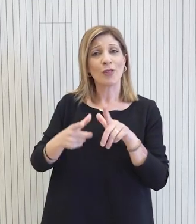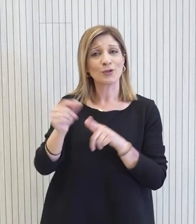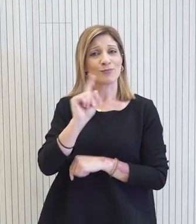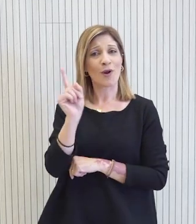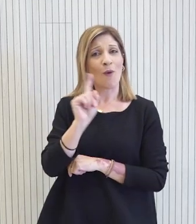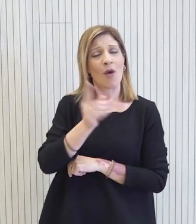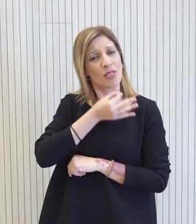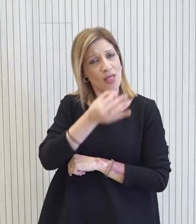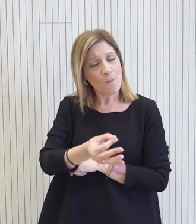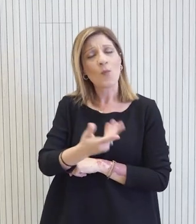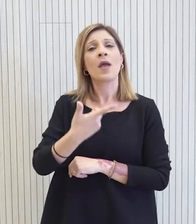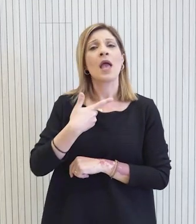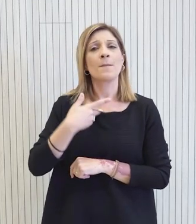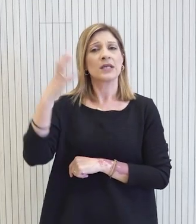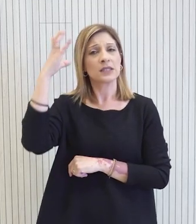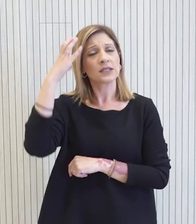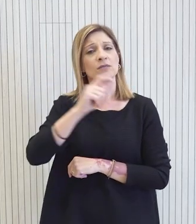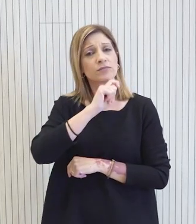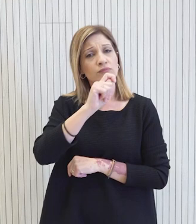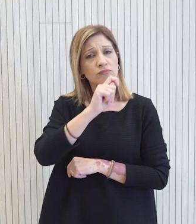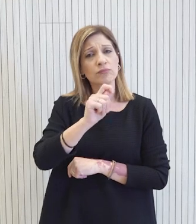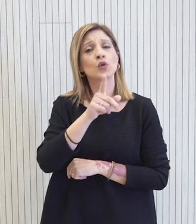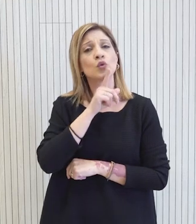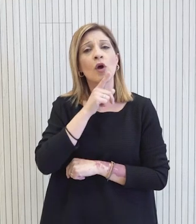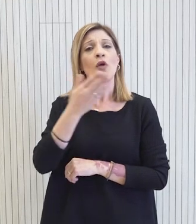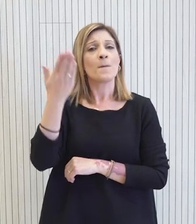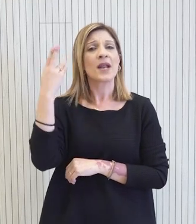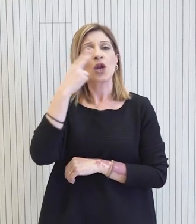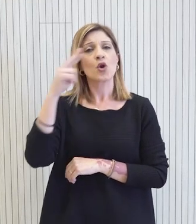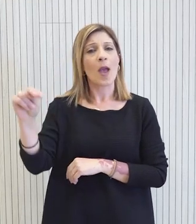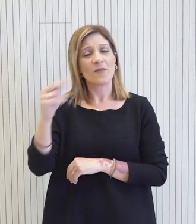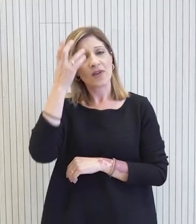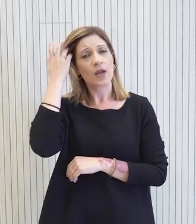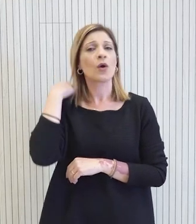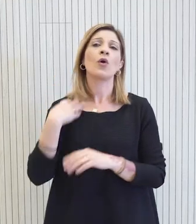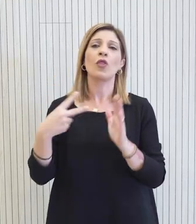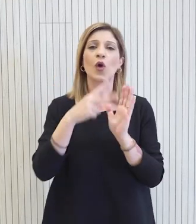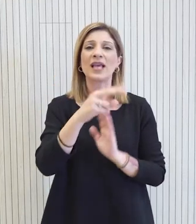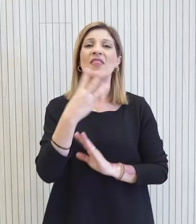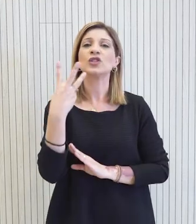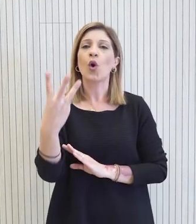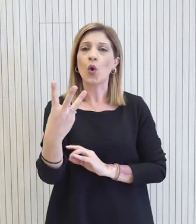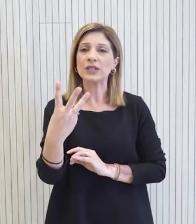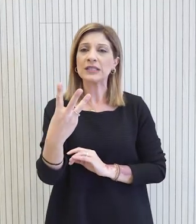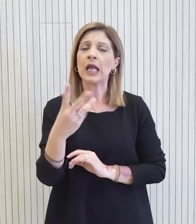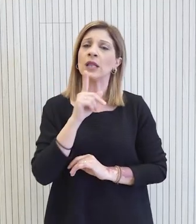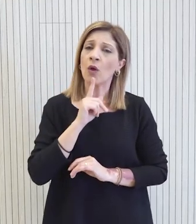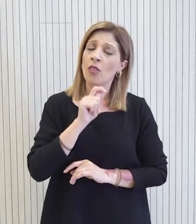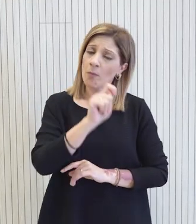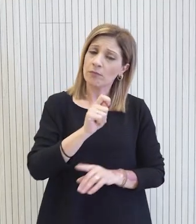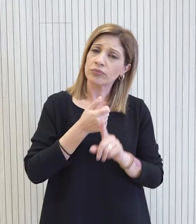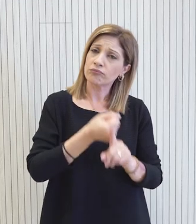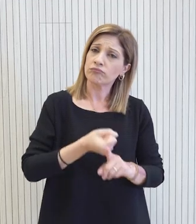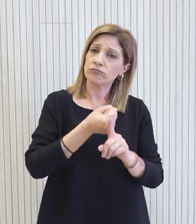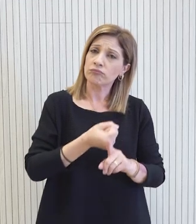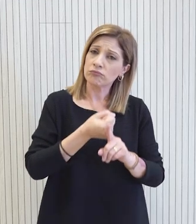Υπενθυμίζουμε ακριβώς τις αντίστοιχες ενέργειες τις οποίες προβήκαμε τον Νοέμβριο του 2023 στην σύνοδο στην Αστάννα στο Καζακστάν όπου